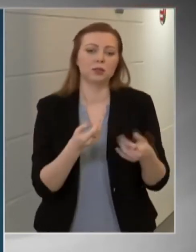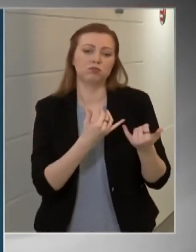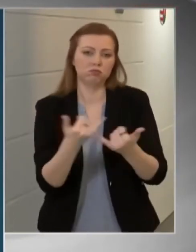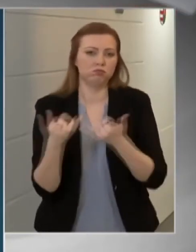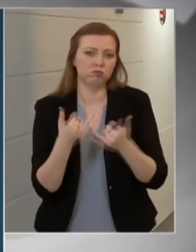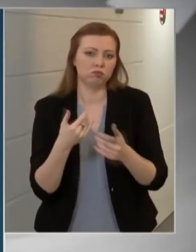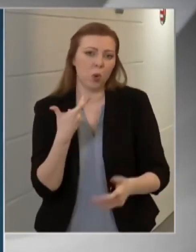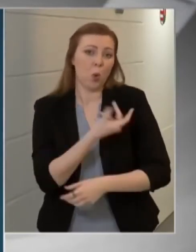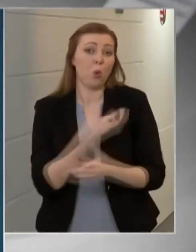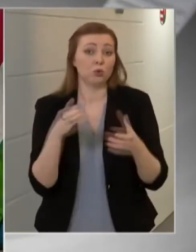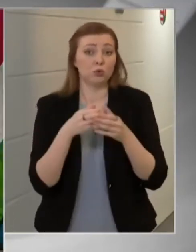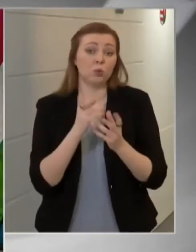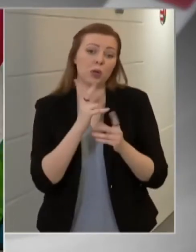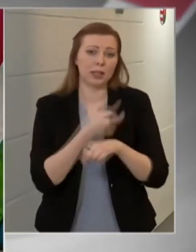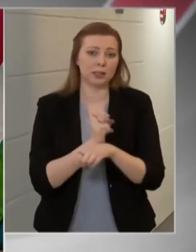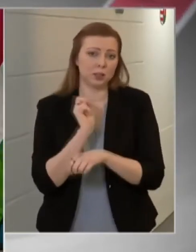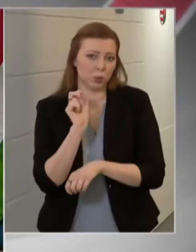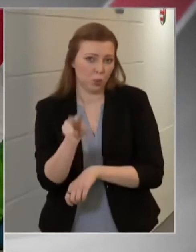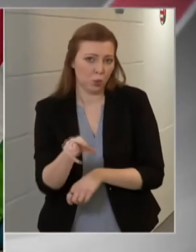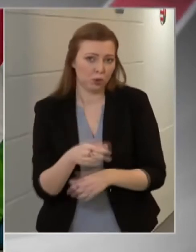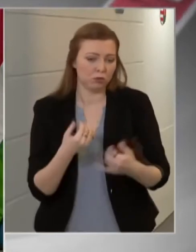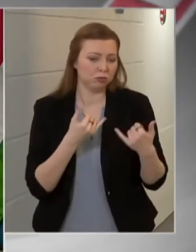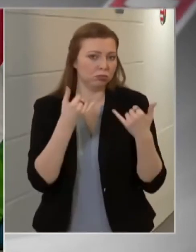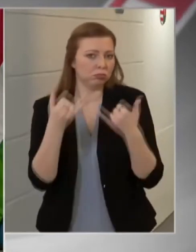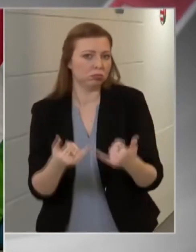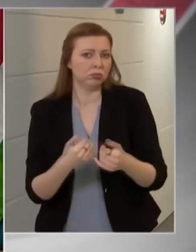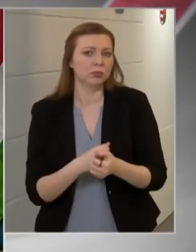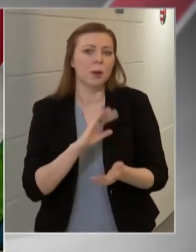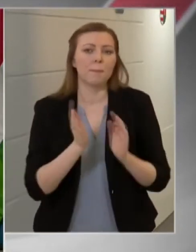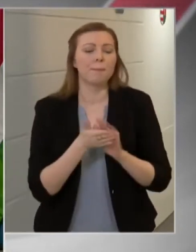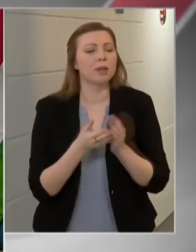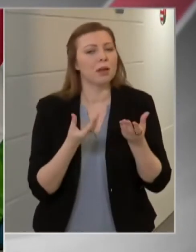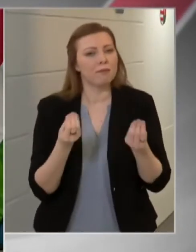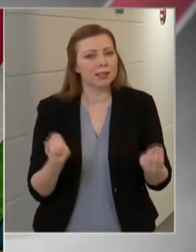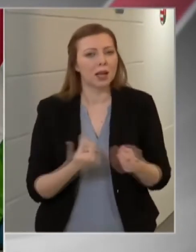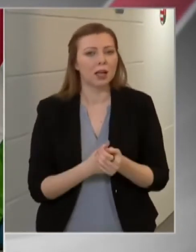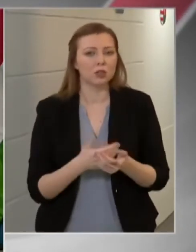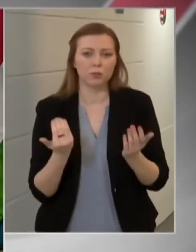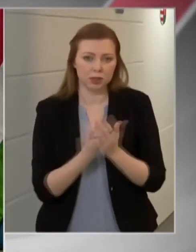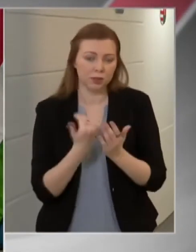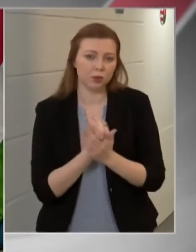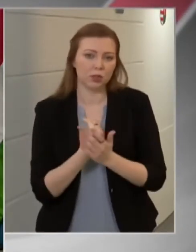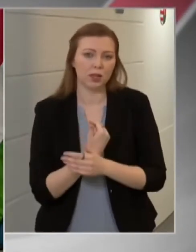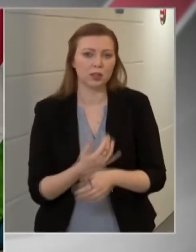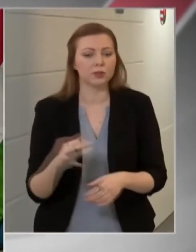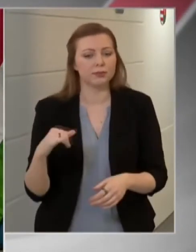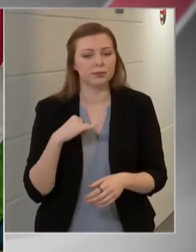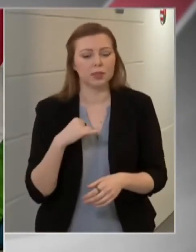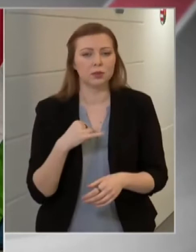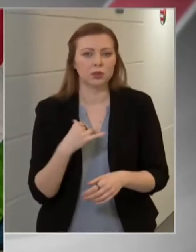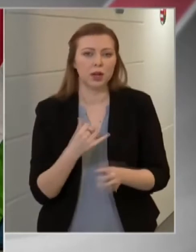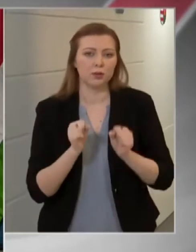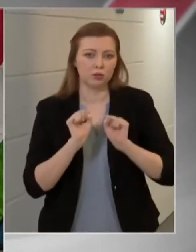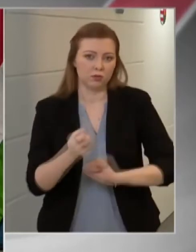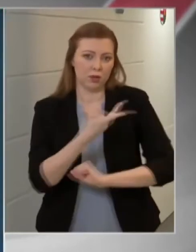ezekre a helyekre küldeni, természetesen minden felszereléssel, ami szükséges a biztonságos